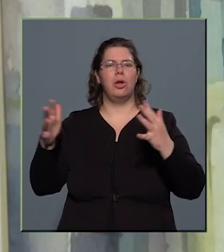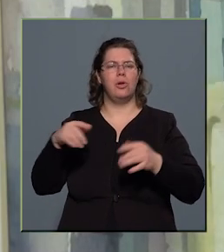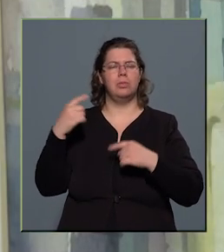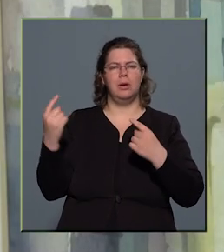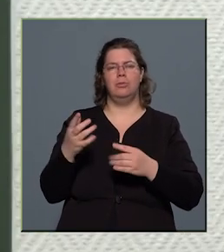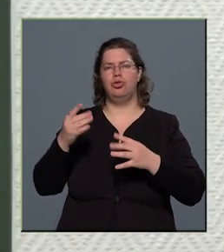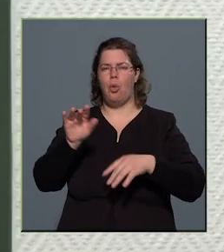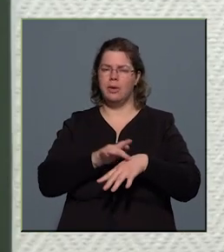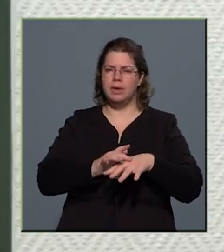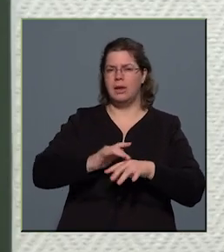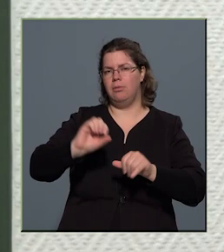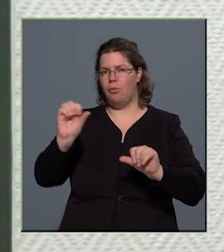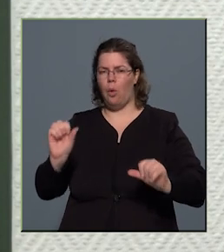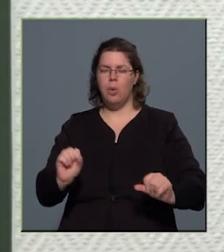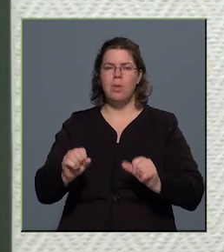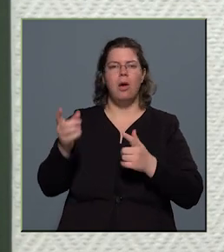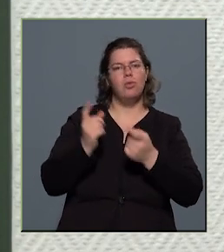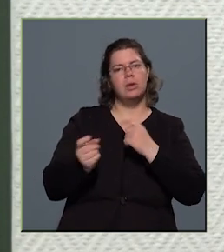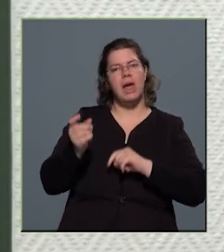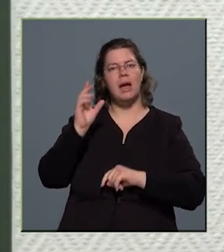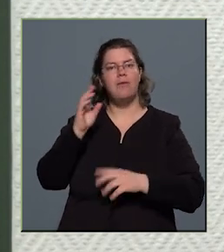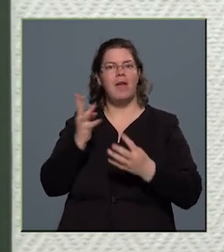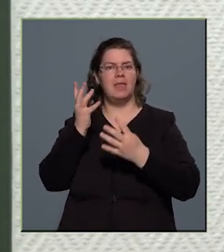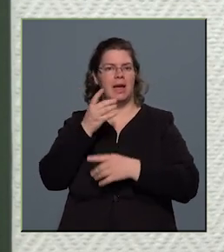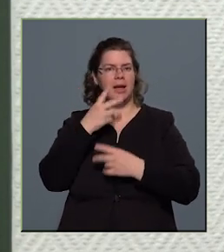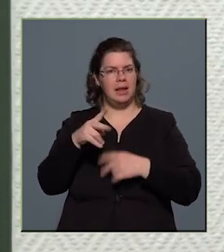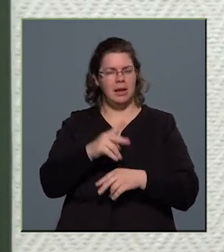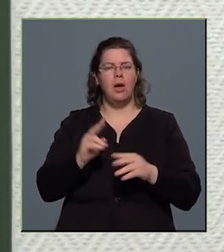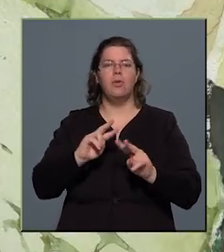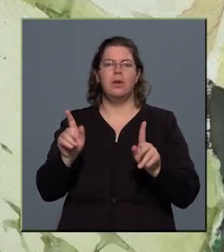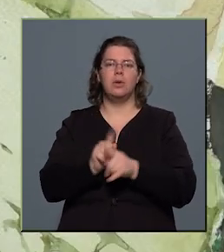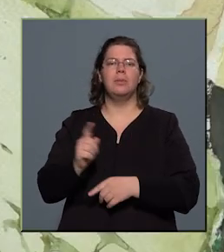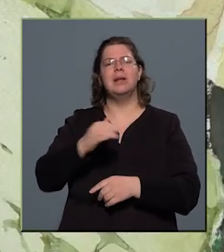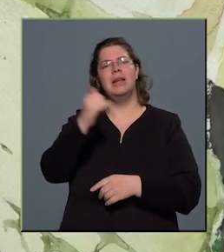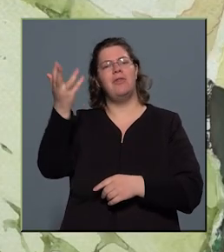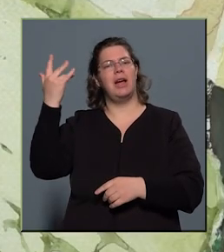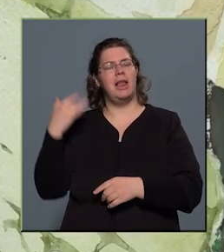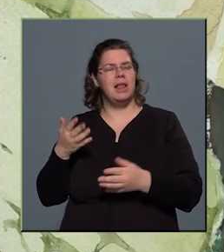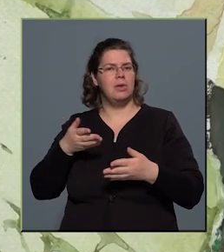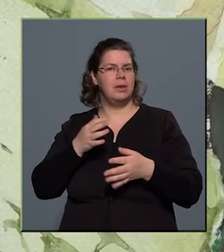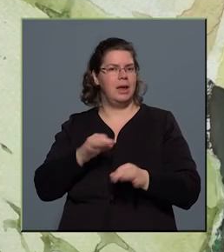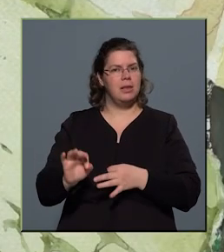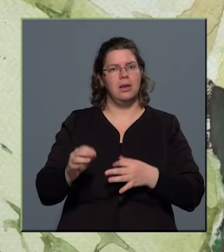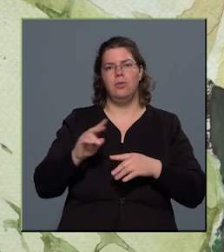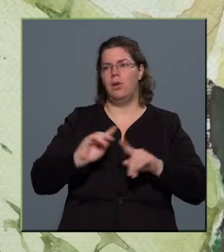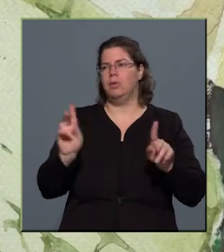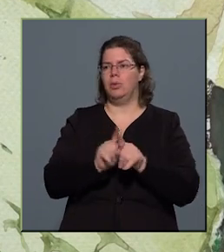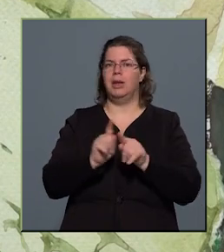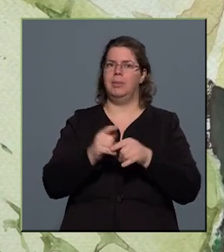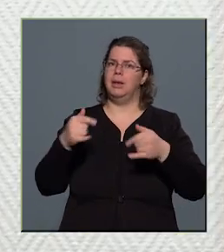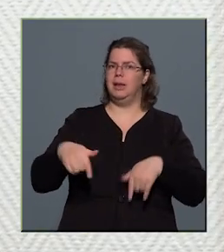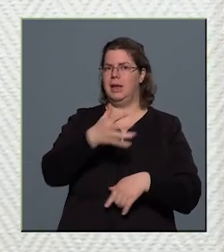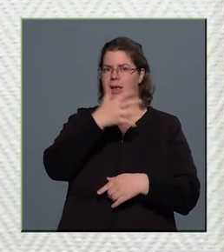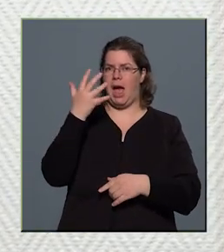különleges formák vonzák a vendégek tekintetét. Van, ami évekkel ezelőtt készült, s van, ami idén-nyáron került fel a vászonra.